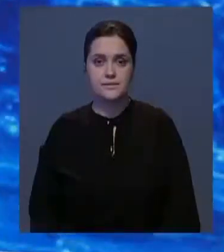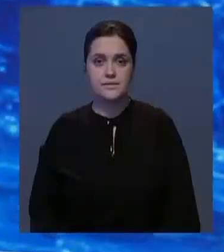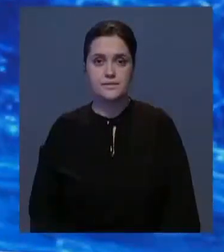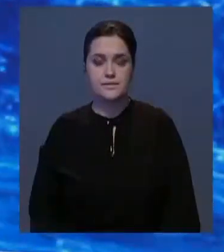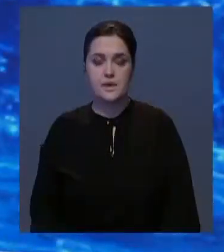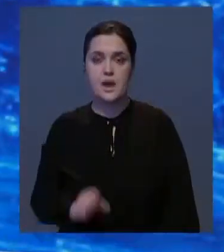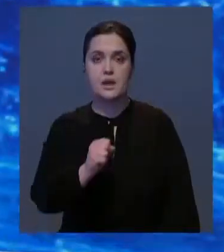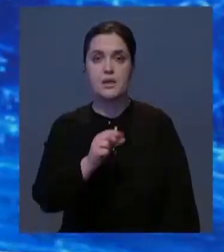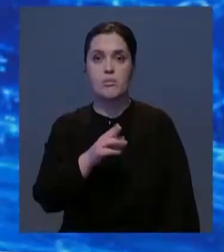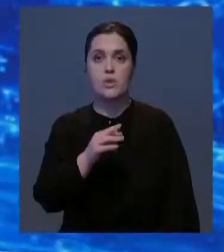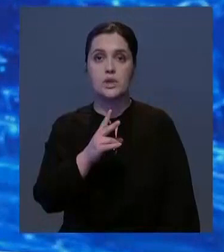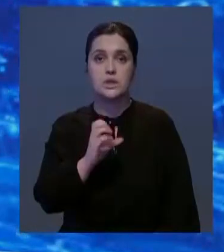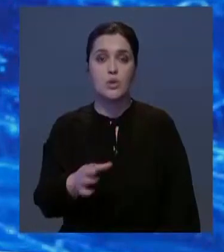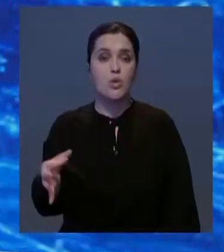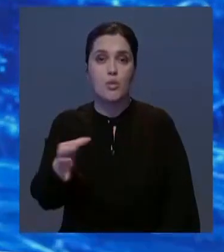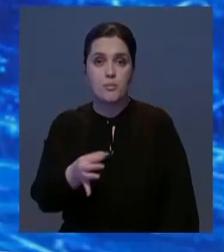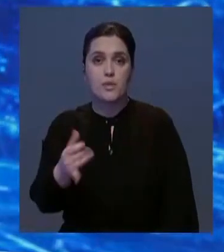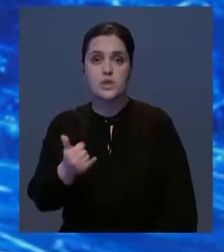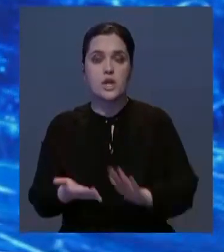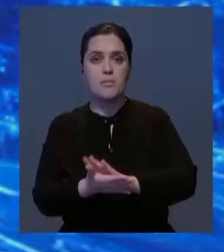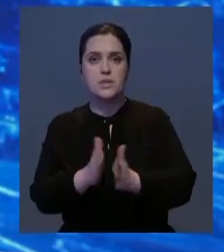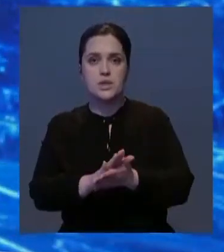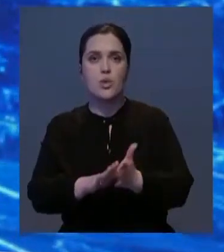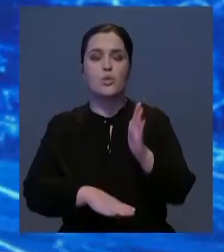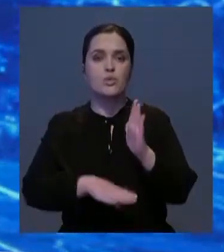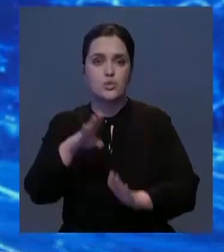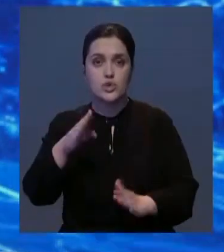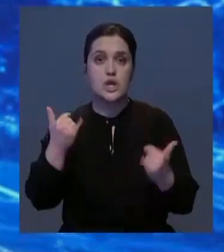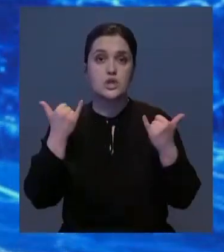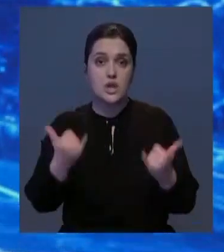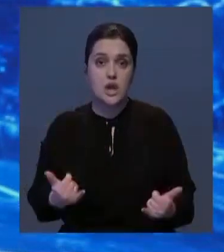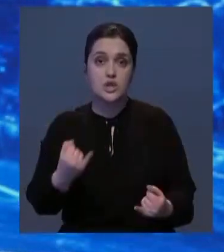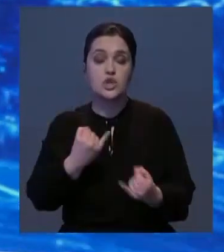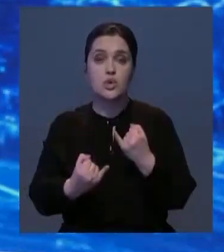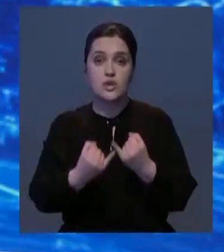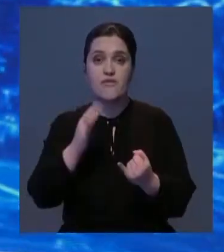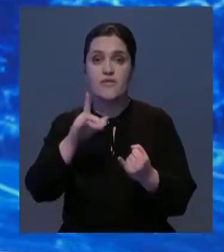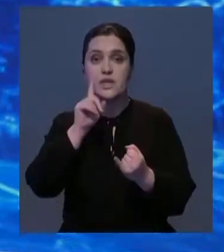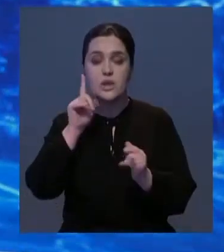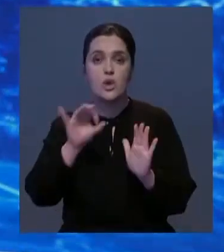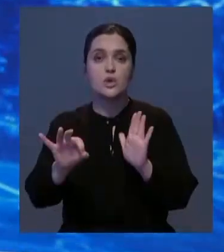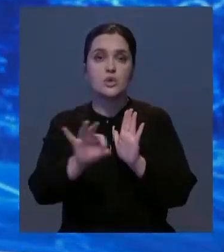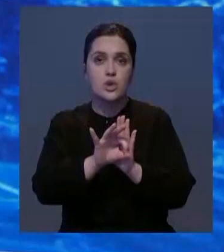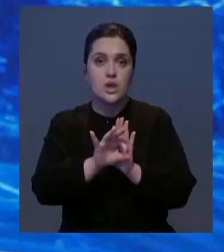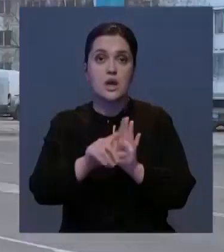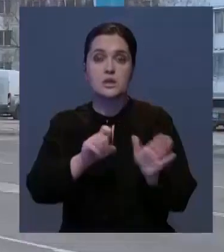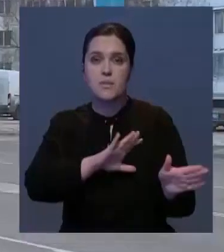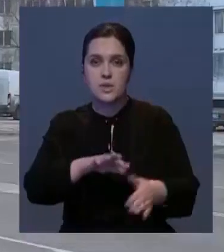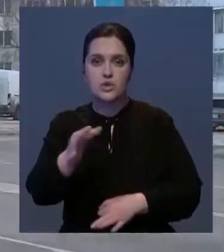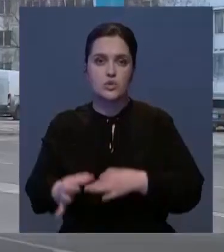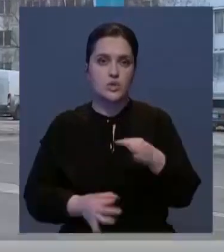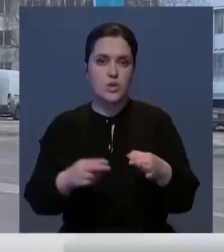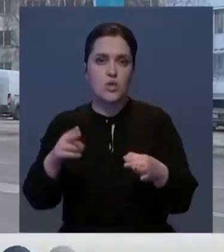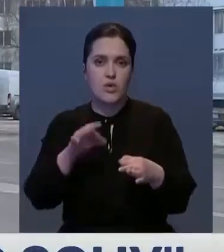Тем временем в Акмолинской области эпидситуация улучшилась. Регион сегодня перешел из желтой в зеленую зону. За прошедшие сутки